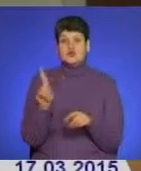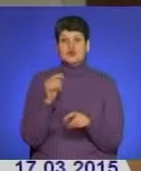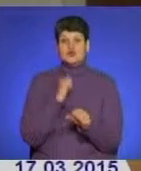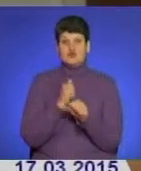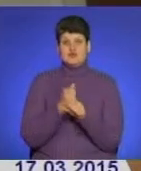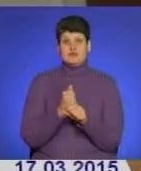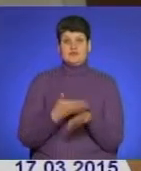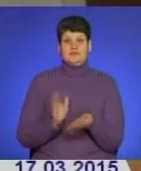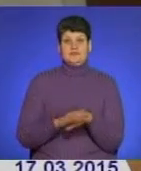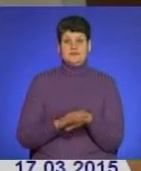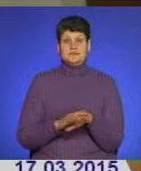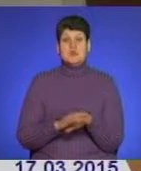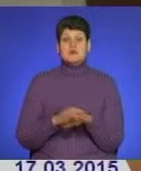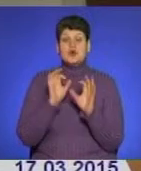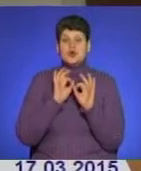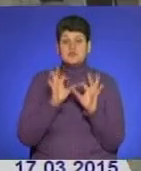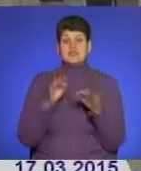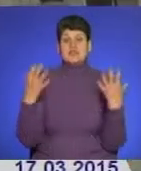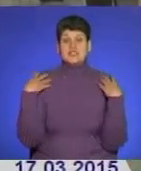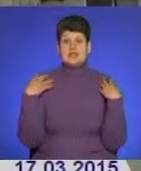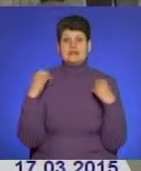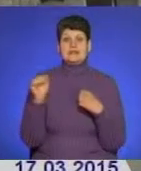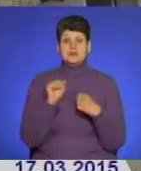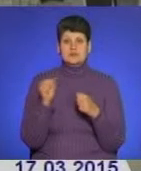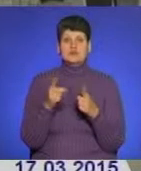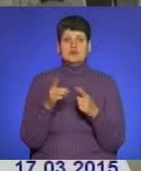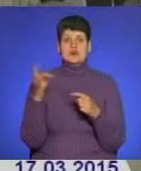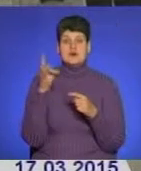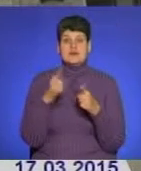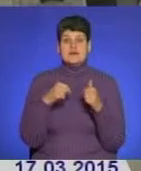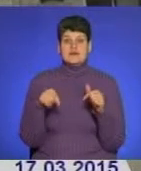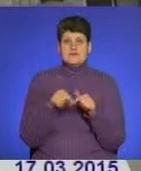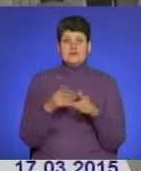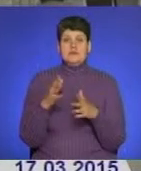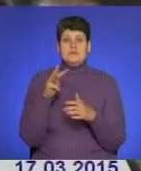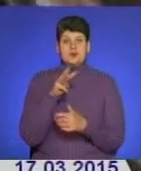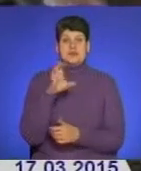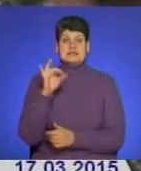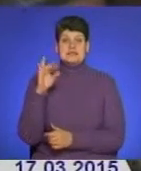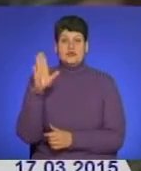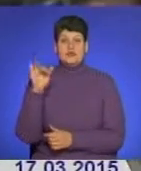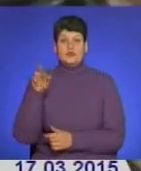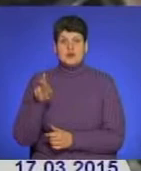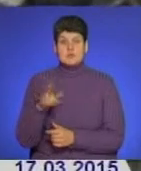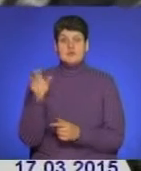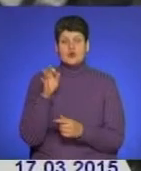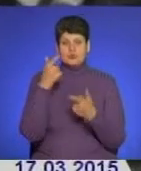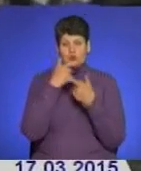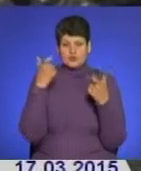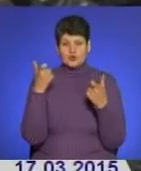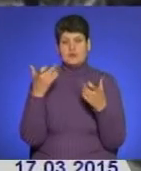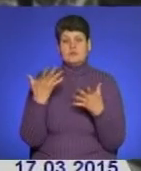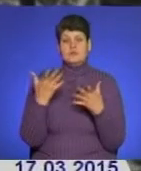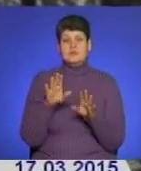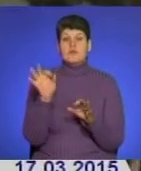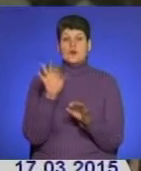важкого злочину. Як розповів начальник Теребовлянського райвідділу міліція Микола Севуля, повідомлення про смерть 73-річної жительки